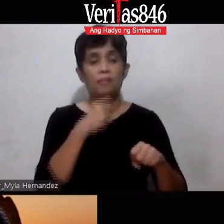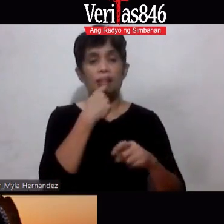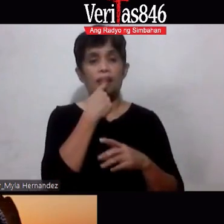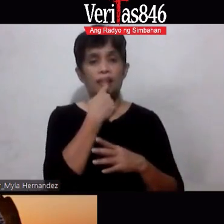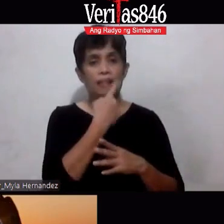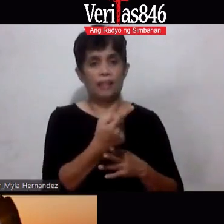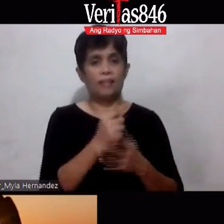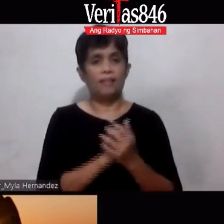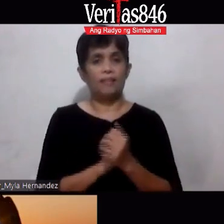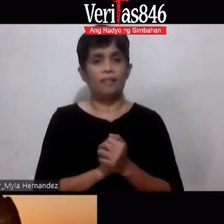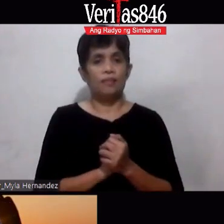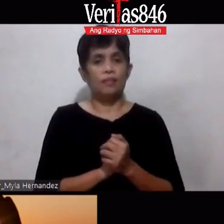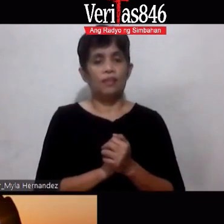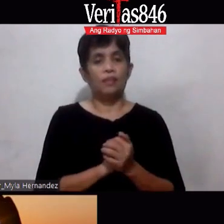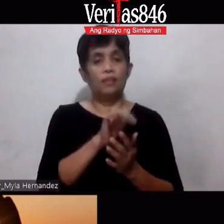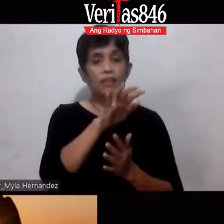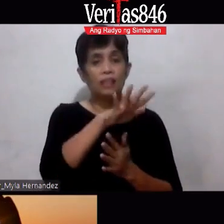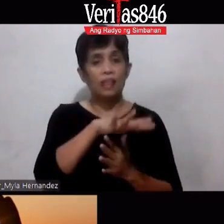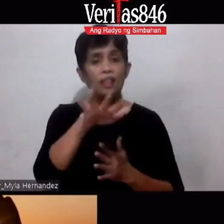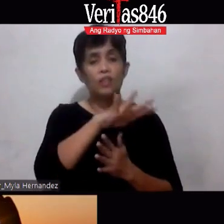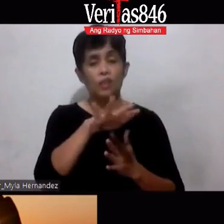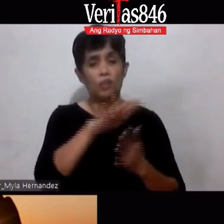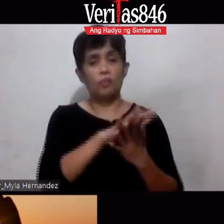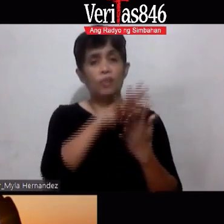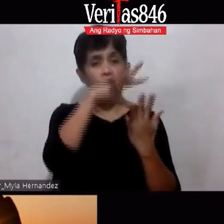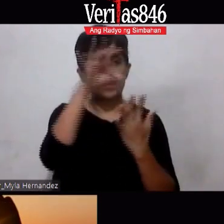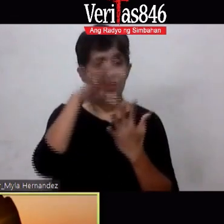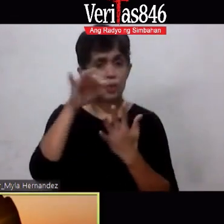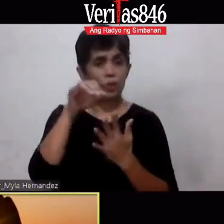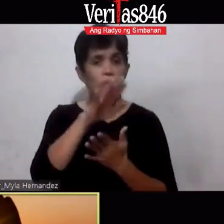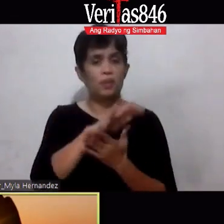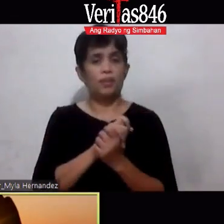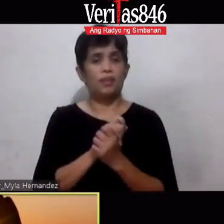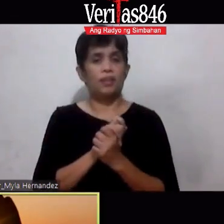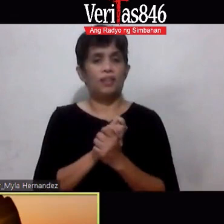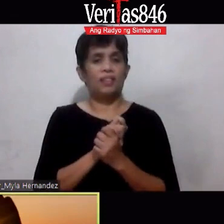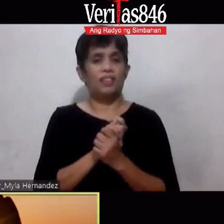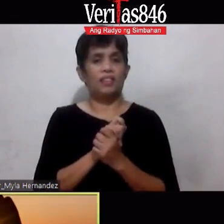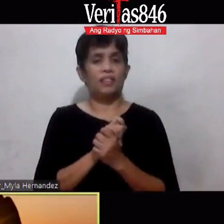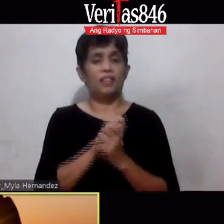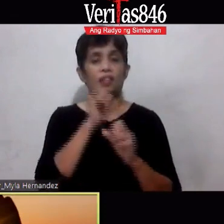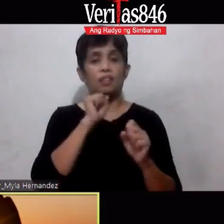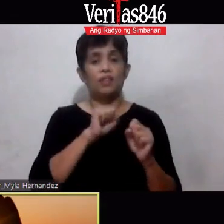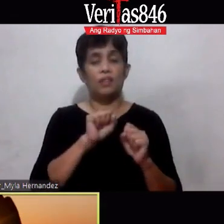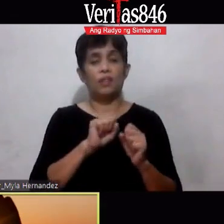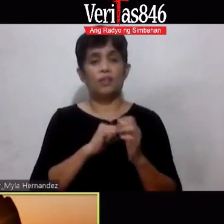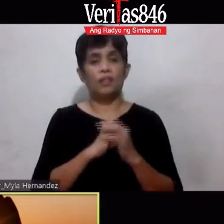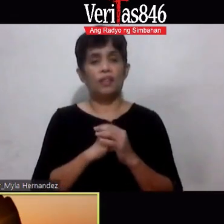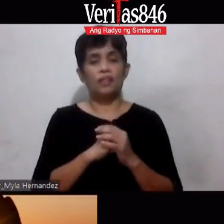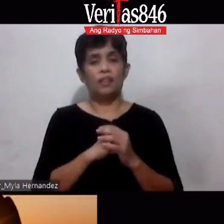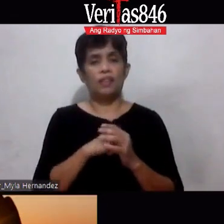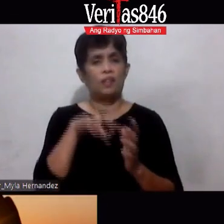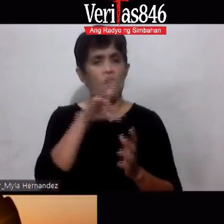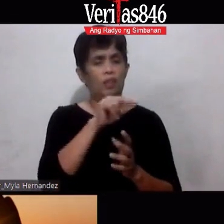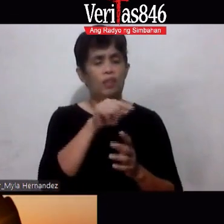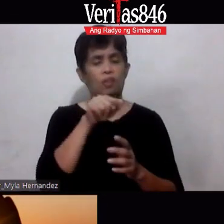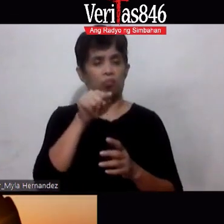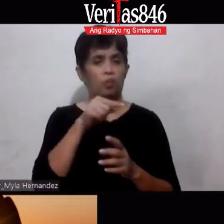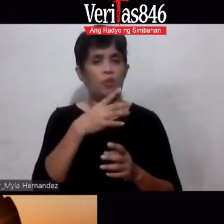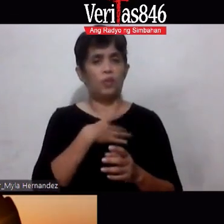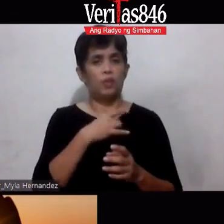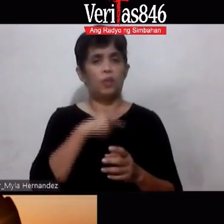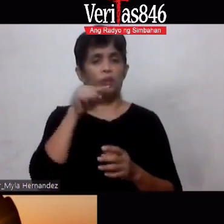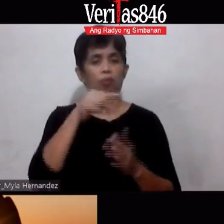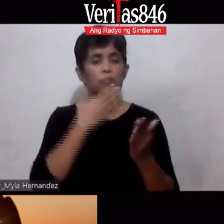kaya kayong mami-mili kayong pumipili okay so so choice na yun sabihin nyo hindi yan yung gusto kong bilhin